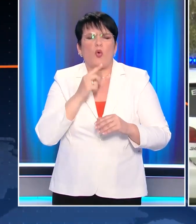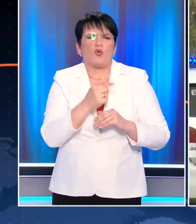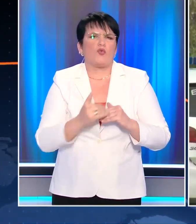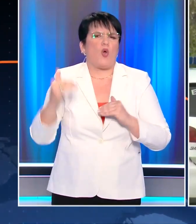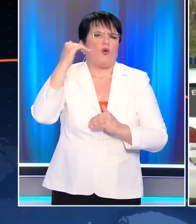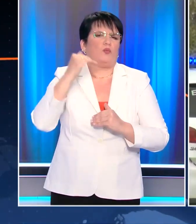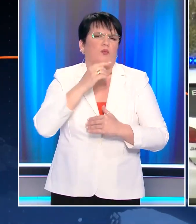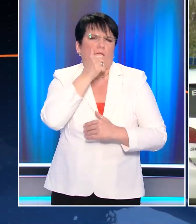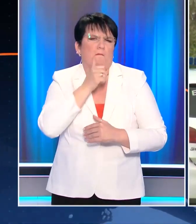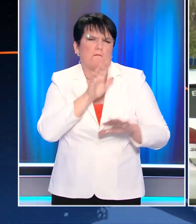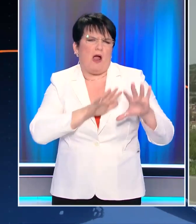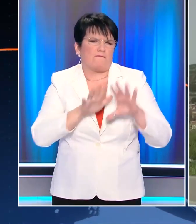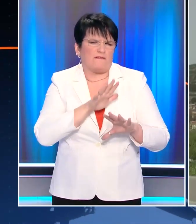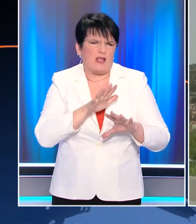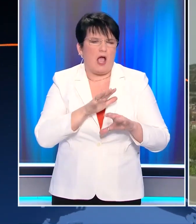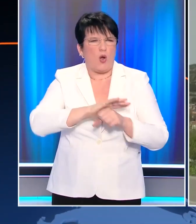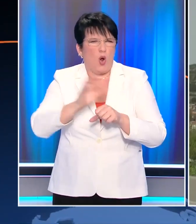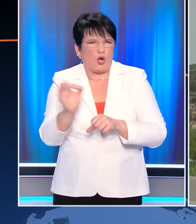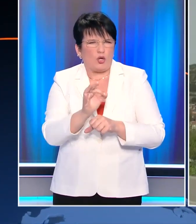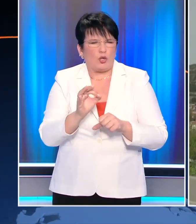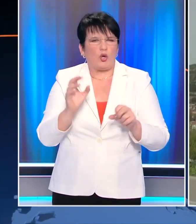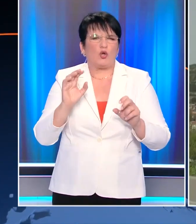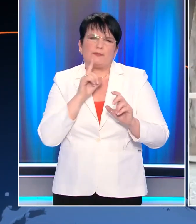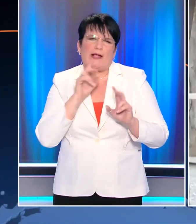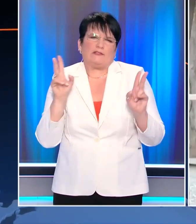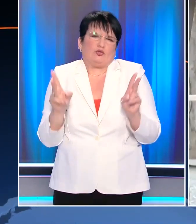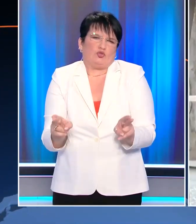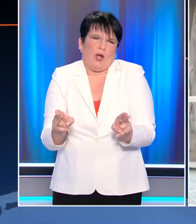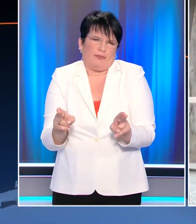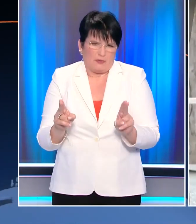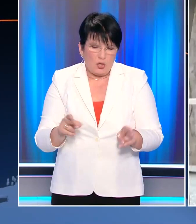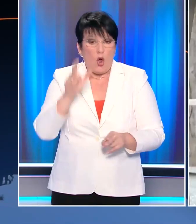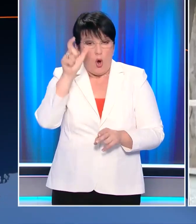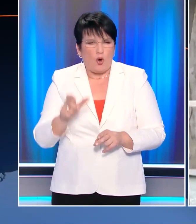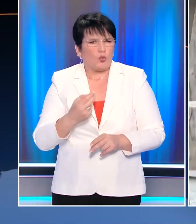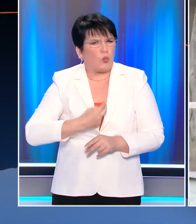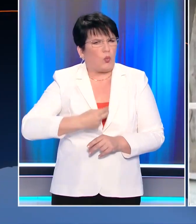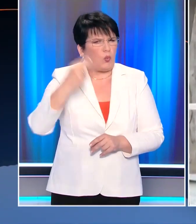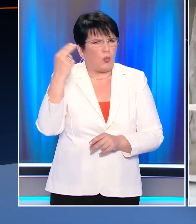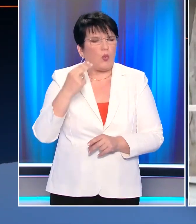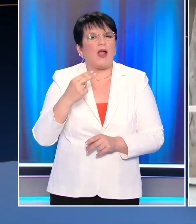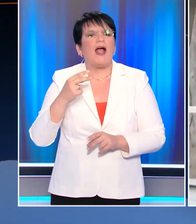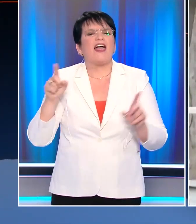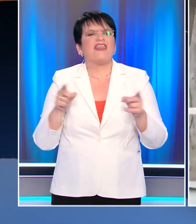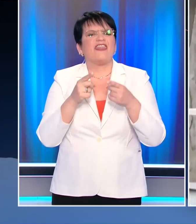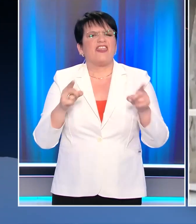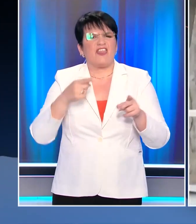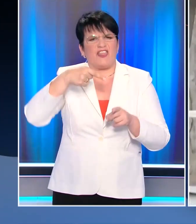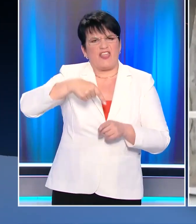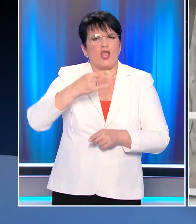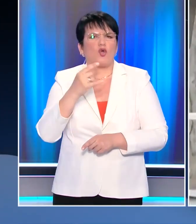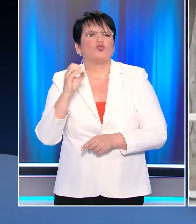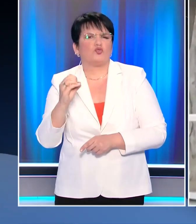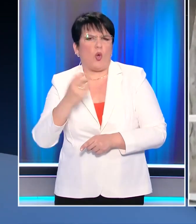στελέχη της ελληνικής μαφίας και με την πανδημία είχε μπει μια άνω τελεία. Ο Γιάννης Καυτούρος γνωστός και ως θείος Τζο ήταν ένας από τους τελευταίους